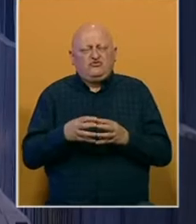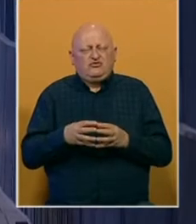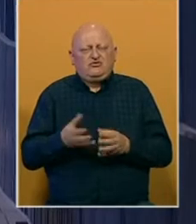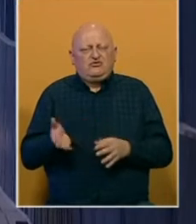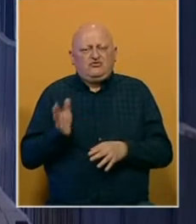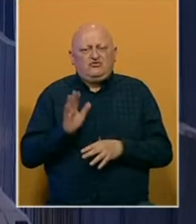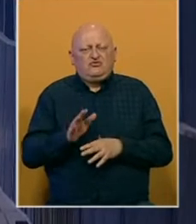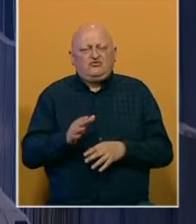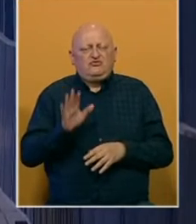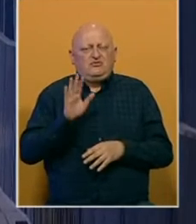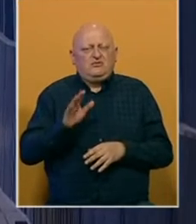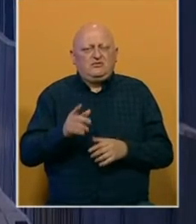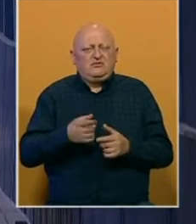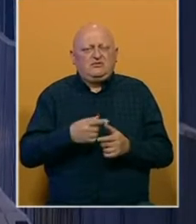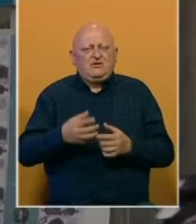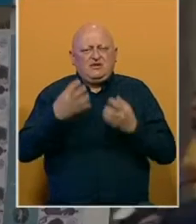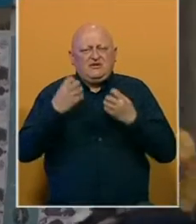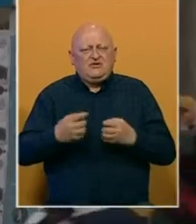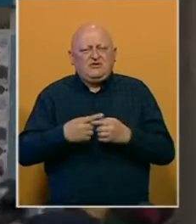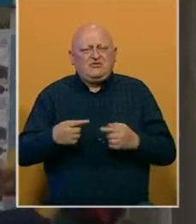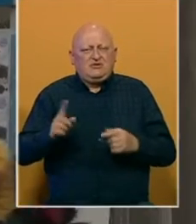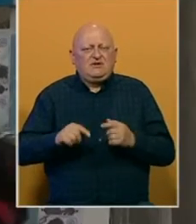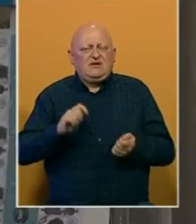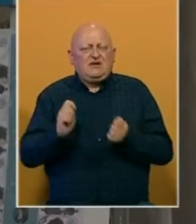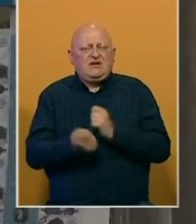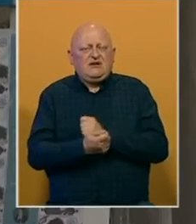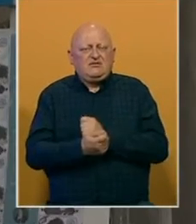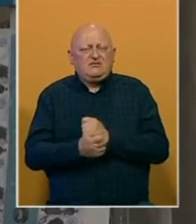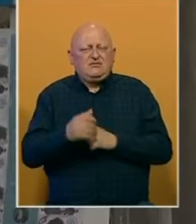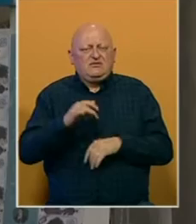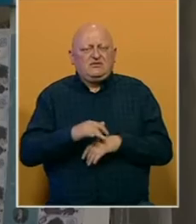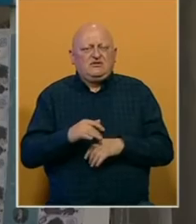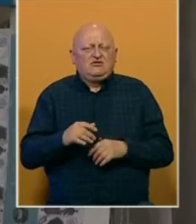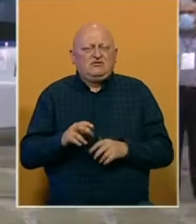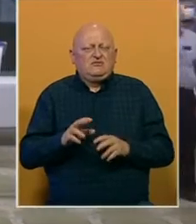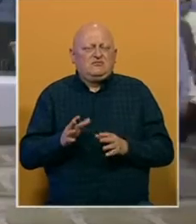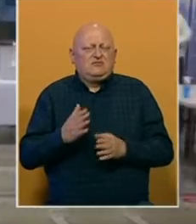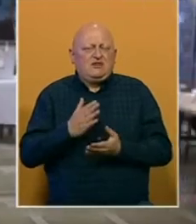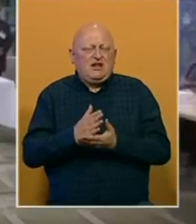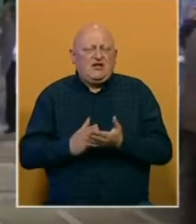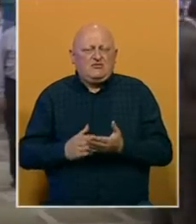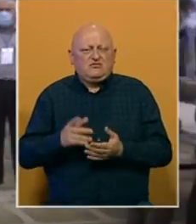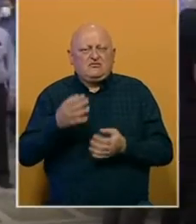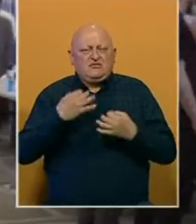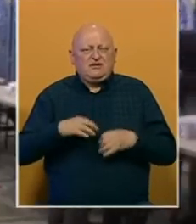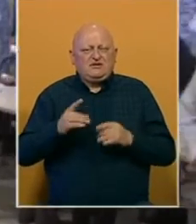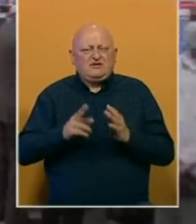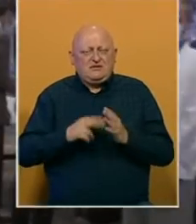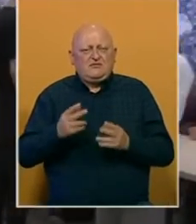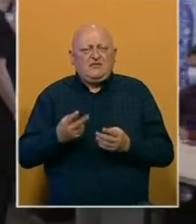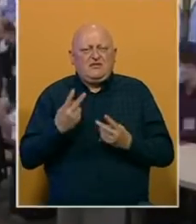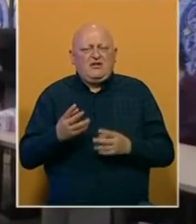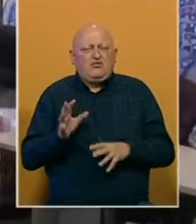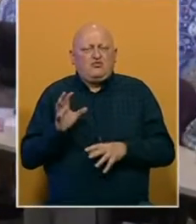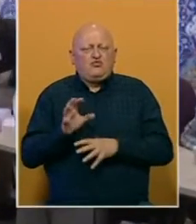učesnici obično pripadaju ili tvrdoj struji ili reformističko-centrističkim frakcijama. Inače, predsednik Irana ima značajan